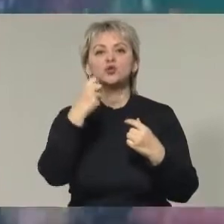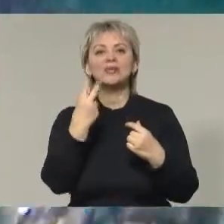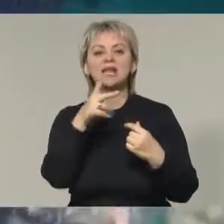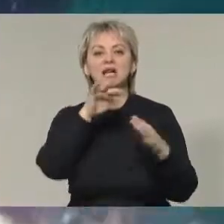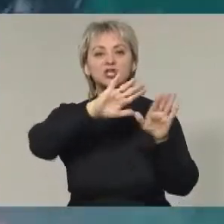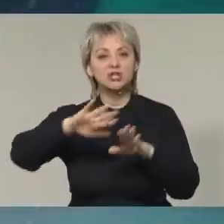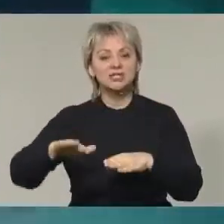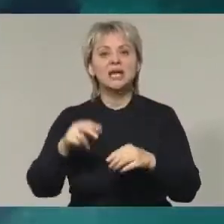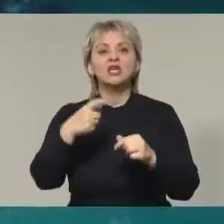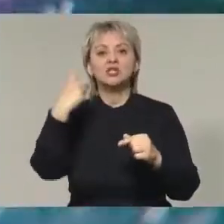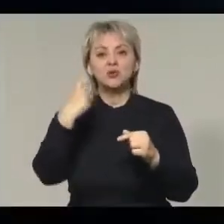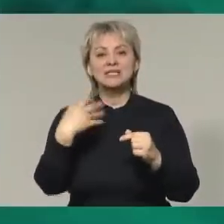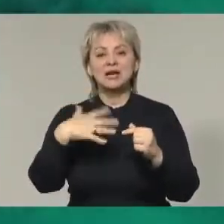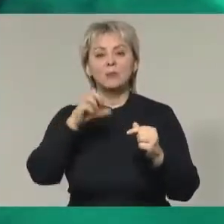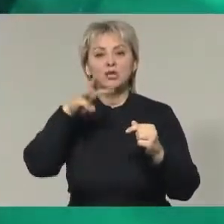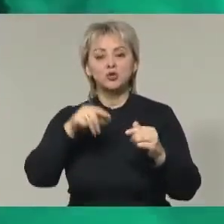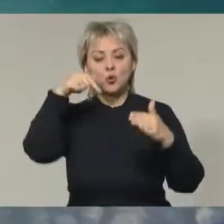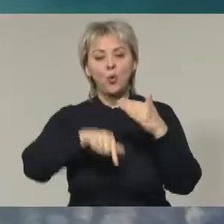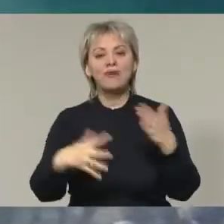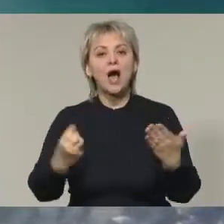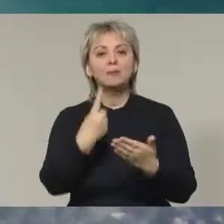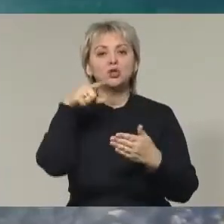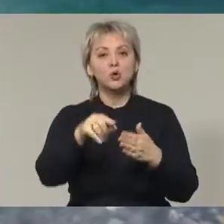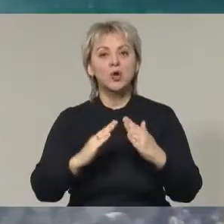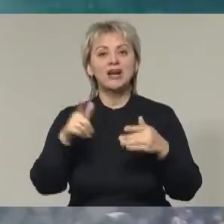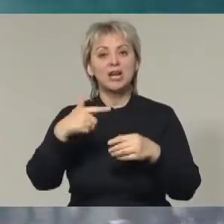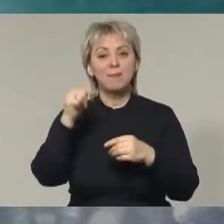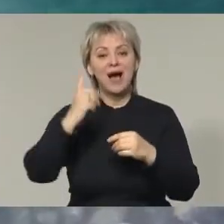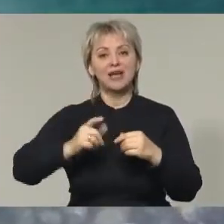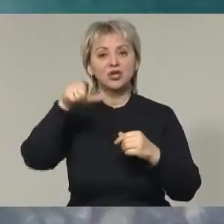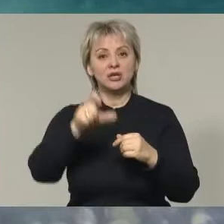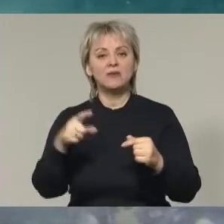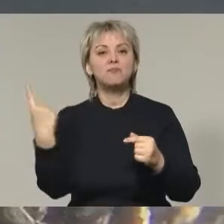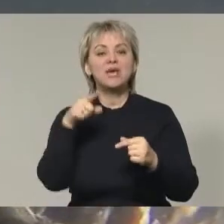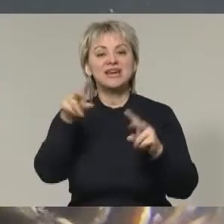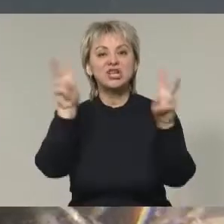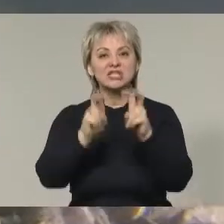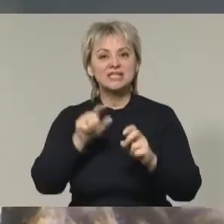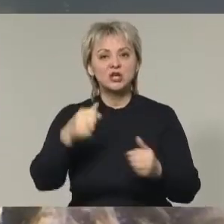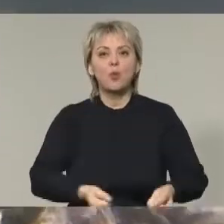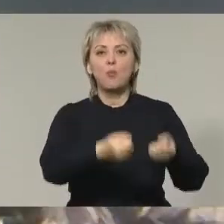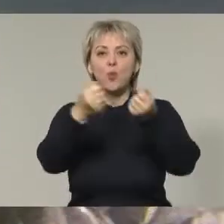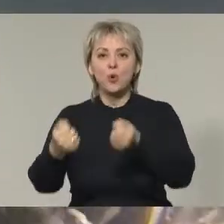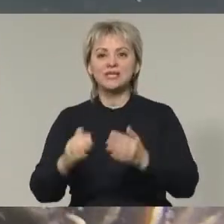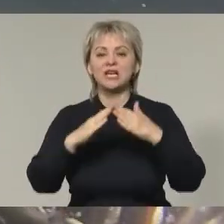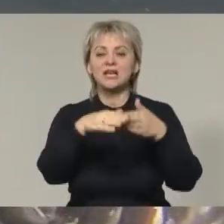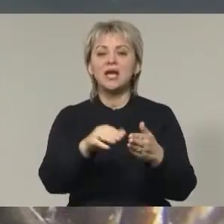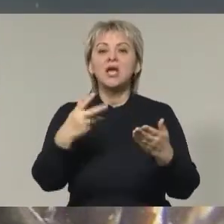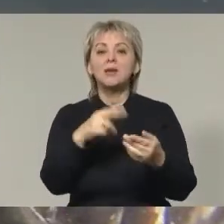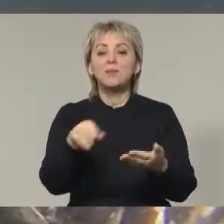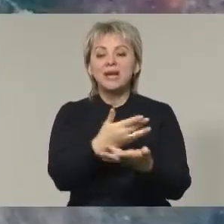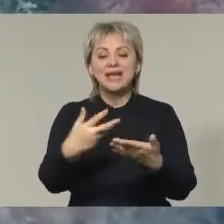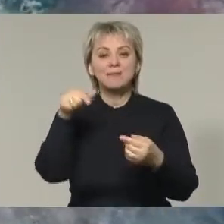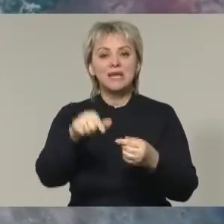спустя на 40-метровой глубине корабль-призрак обнаружили рыбаки. Они же первые его исследовали и подняли посуду и предметы быта.